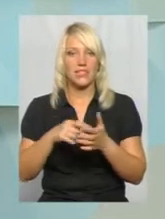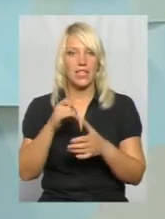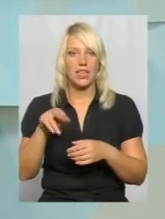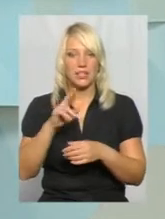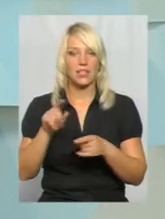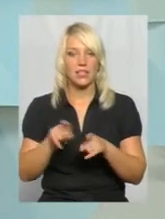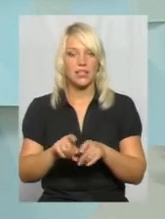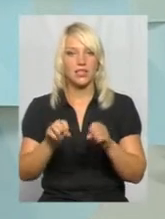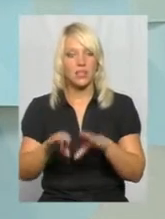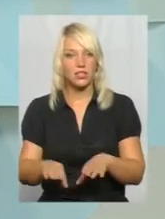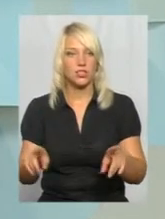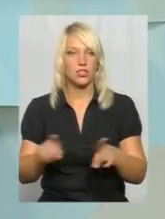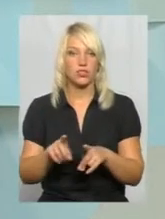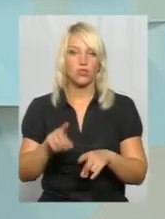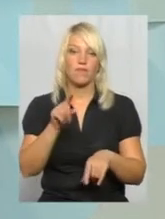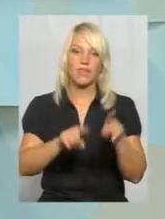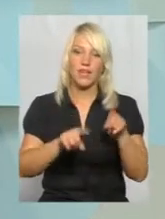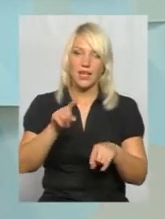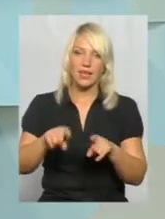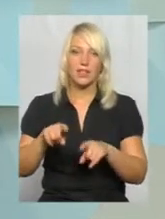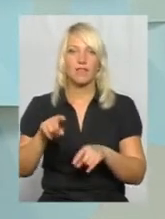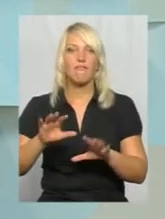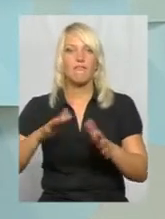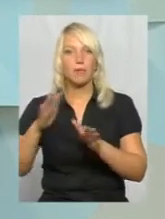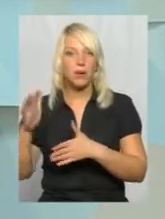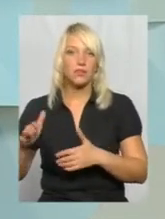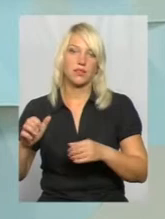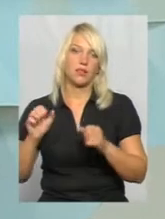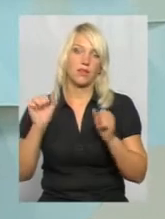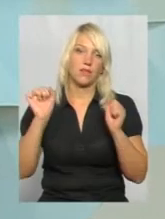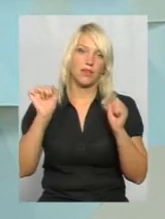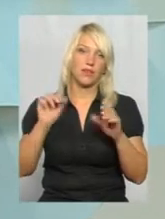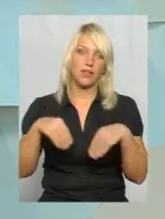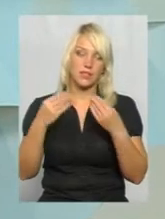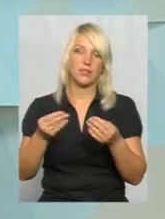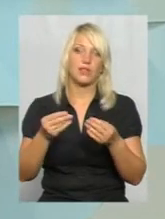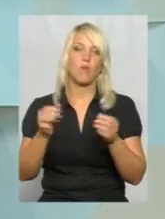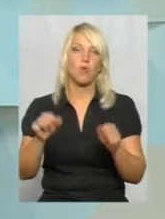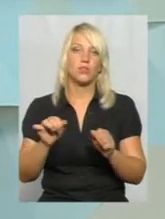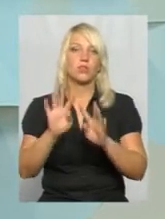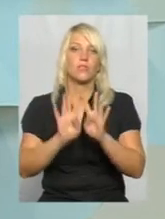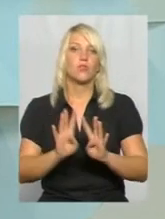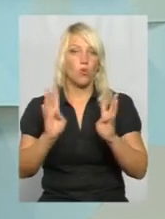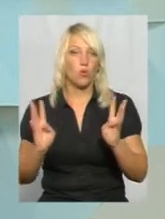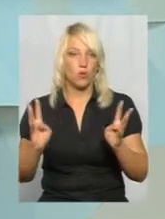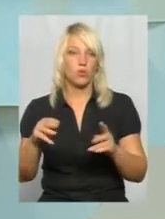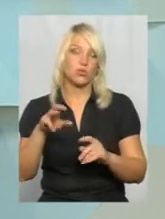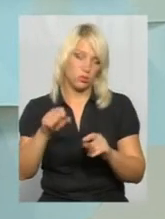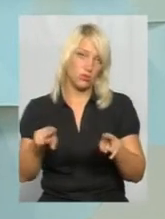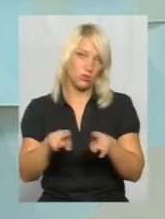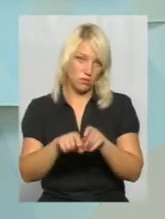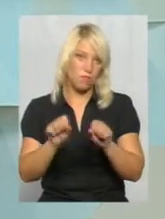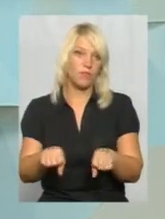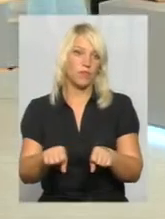рішення, що в певних окремих випадках необхідно давати можливість огороджувати, то тоді так. Але